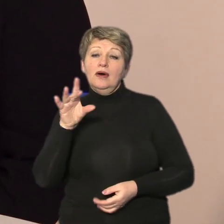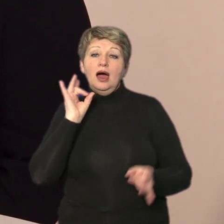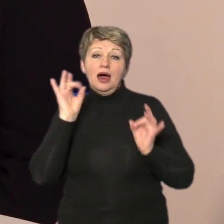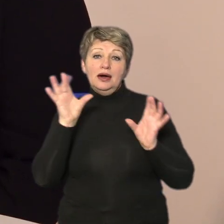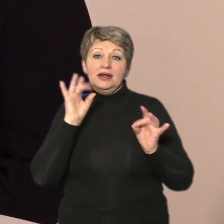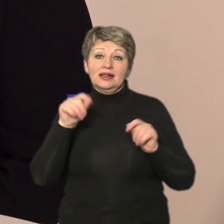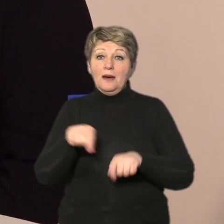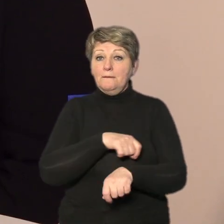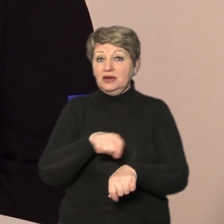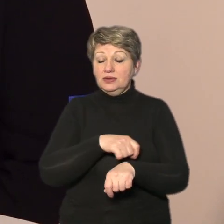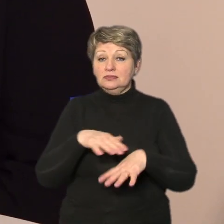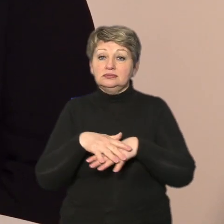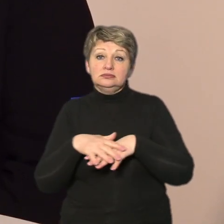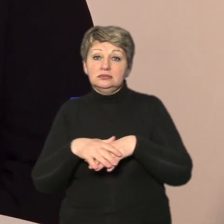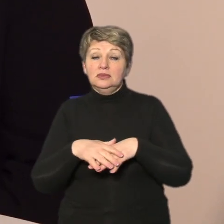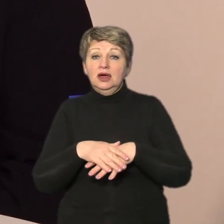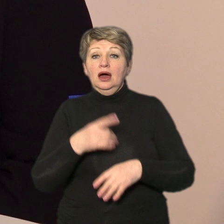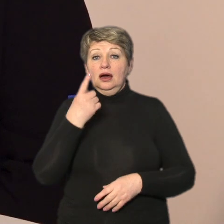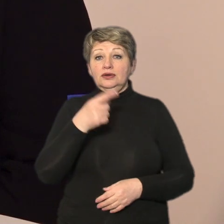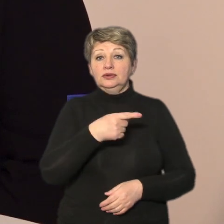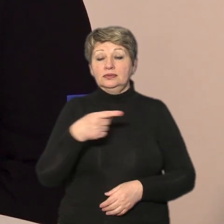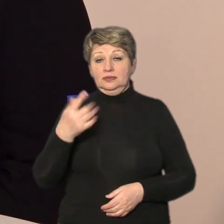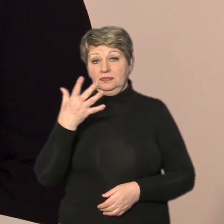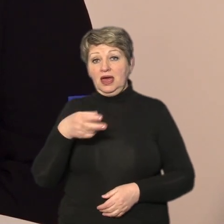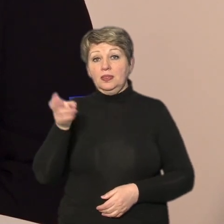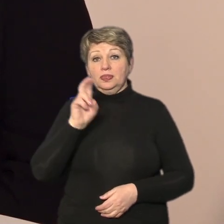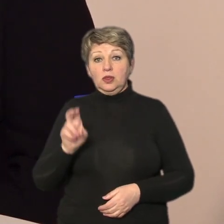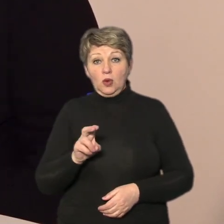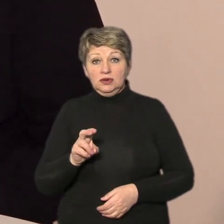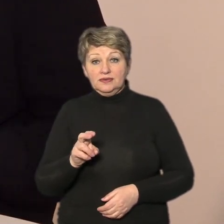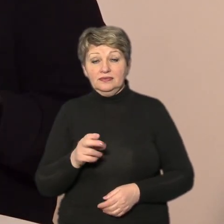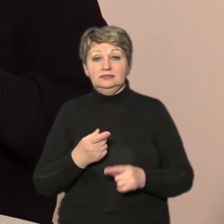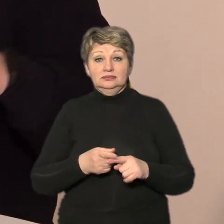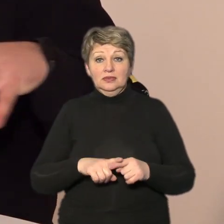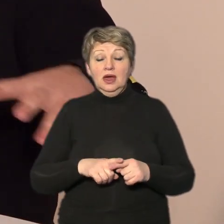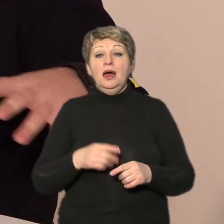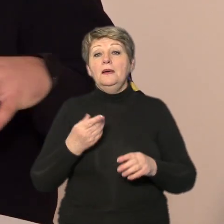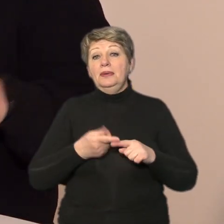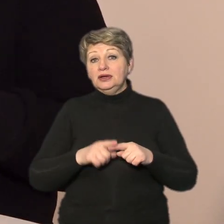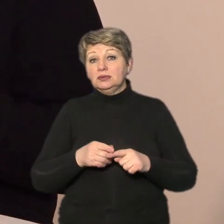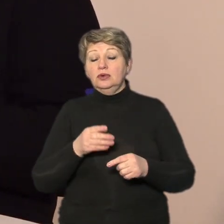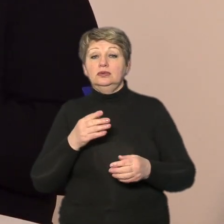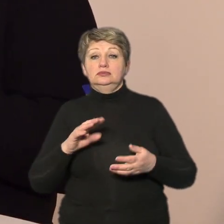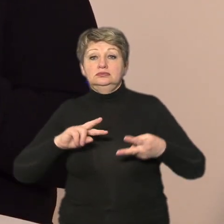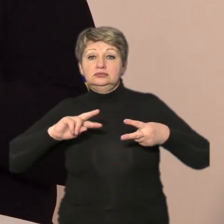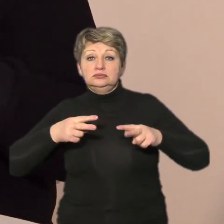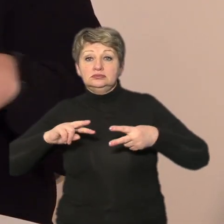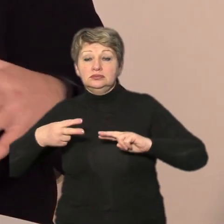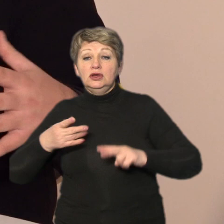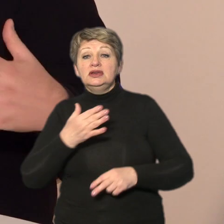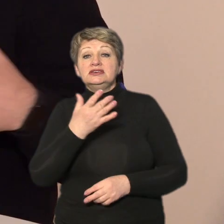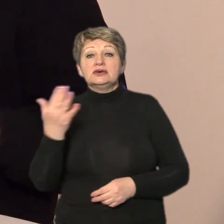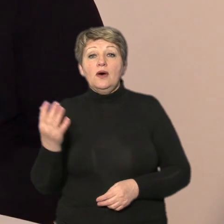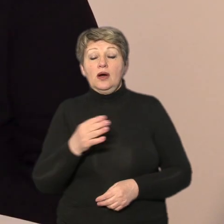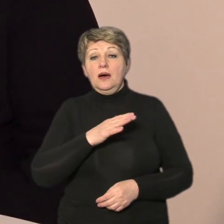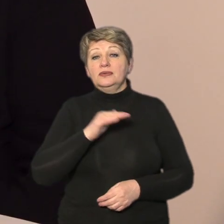це нараховується від одного до п'яти доларів серед користувачів і тому про прямо пропорційно чим більше кількості ти чим більше